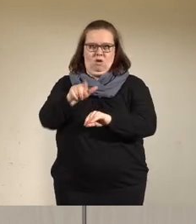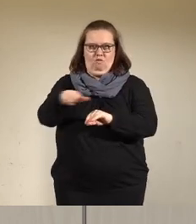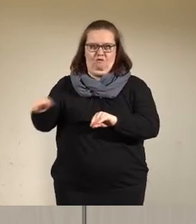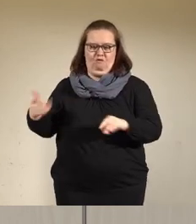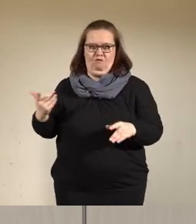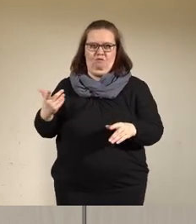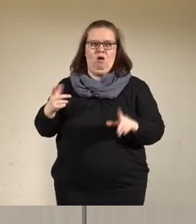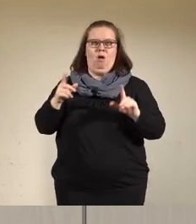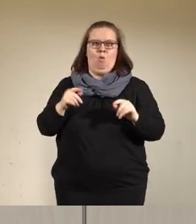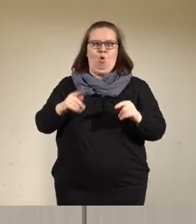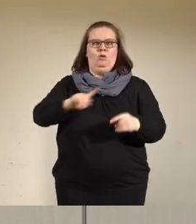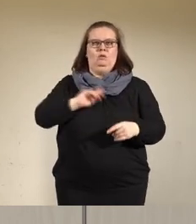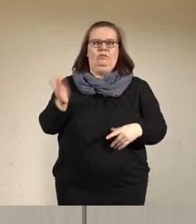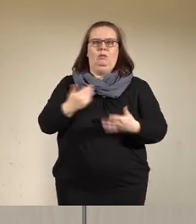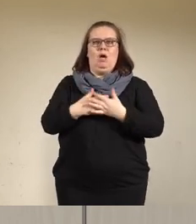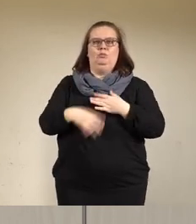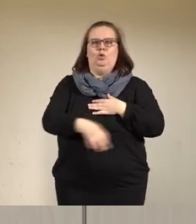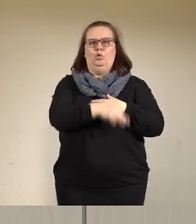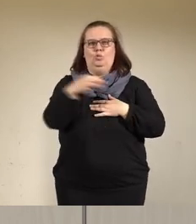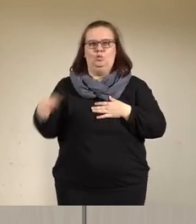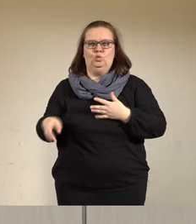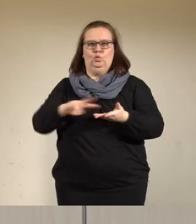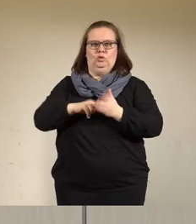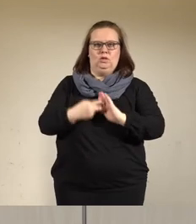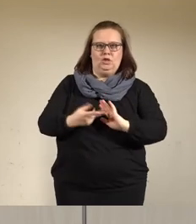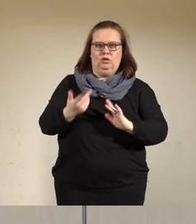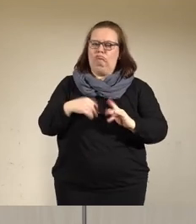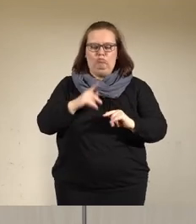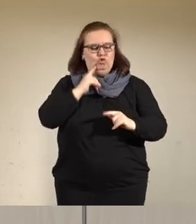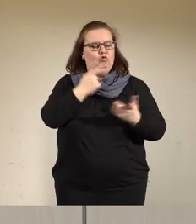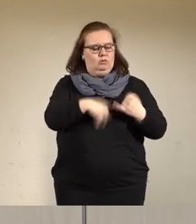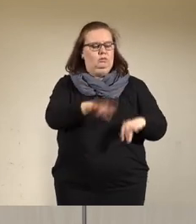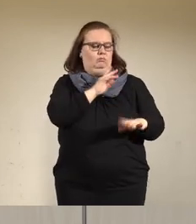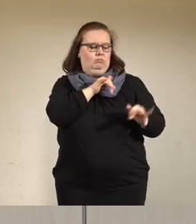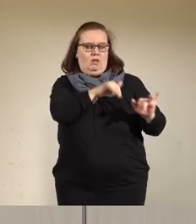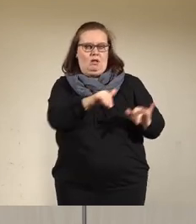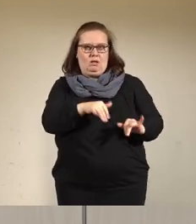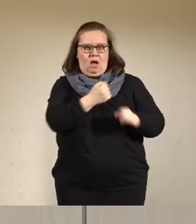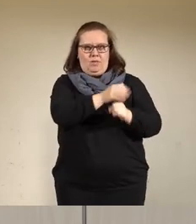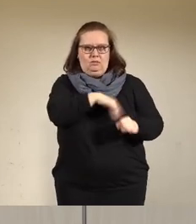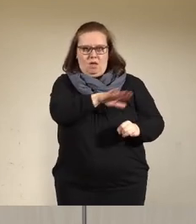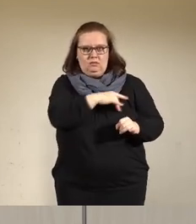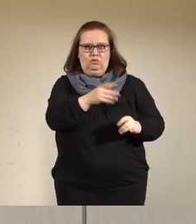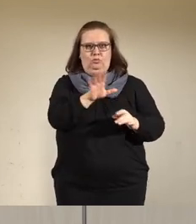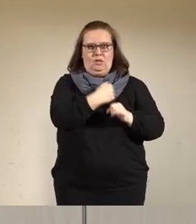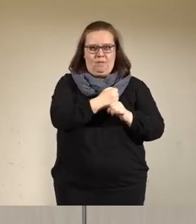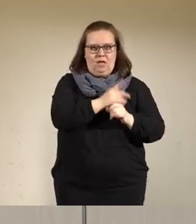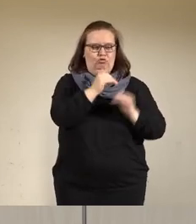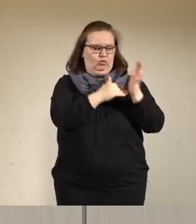Dies erspart uns Umzüge und Technikfragen und wir nutzen bereits bestehende Arbeits und